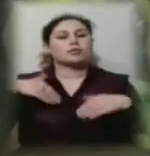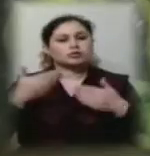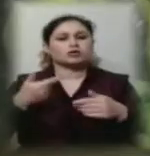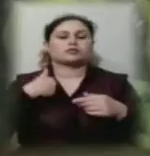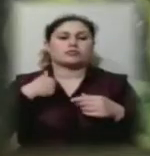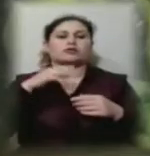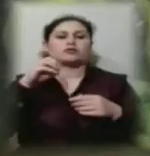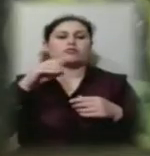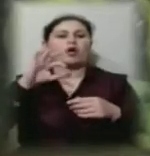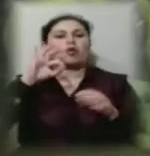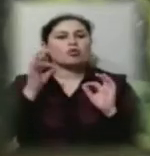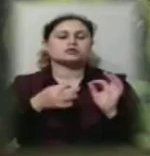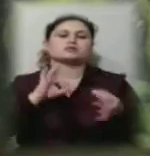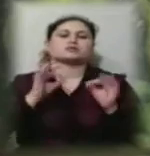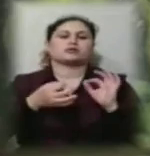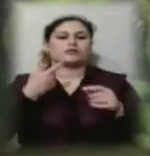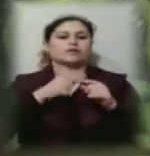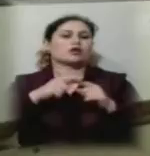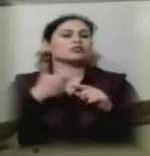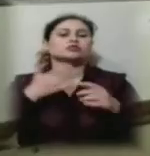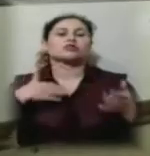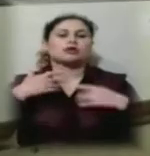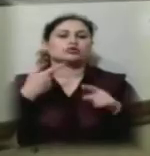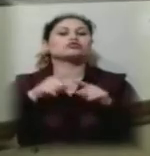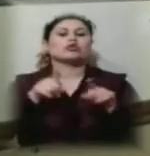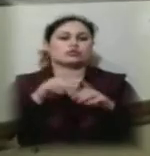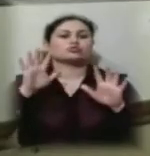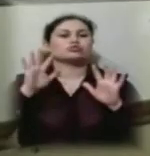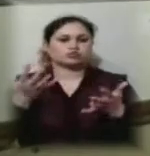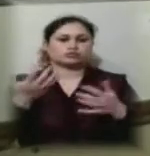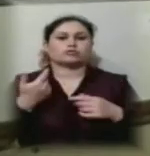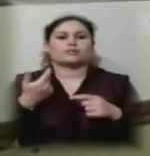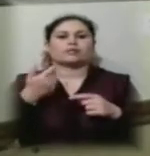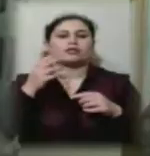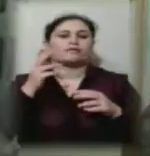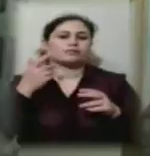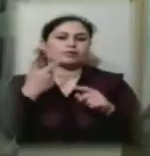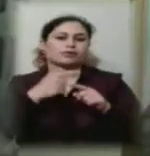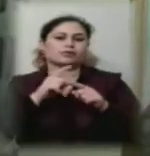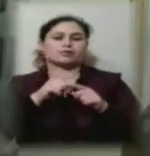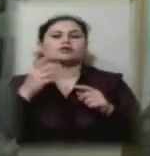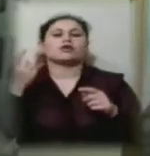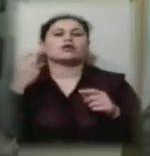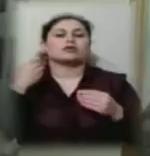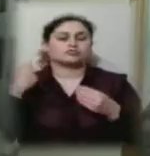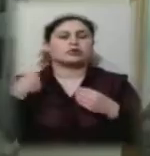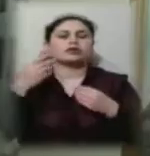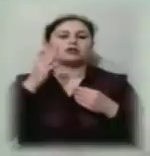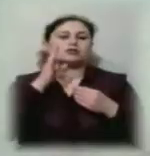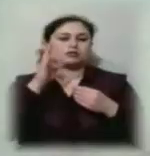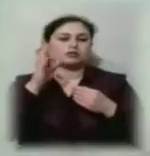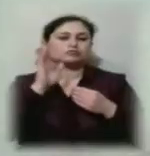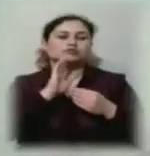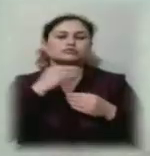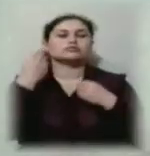і я рада, що це відбулося. Людмила Коляка надала для виставки свою першу роботу, яка, на її думку, підходить до